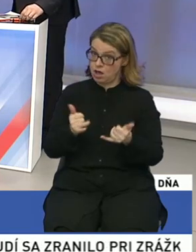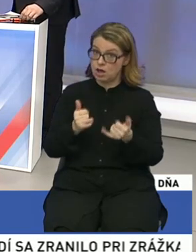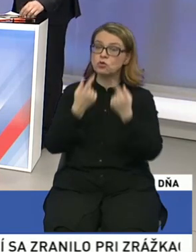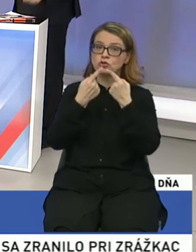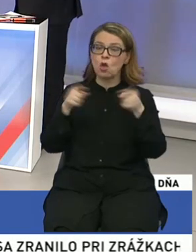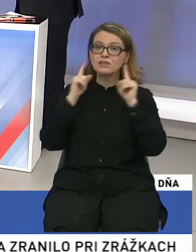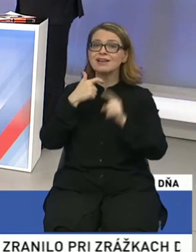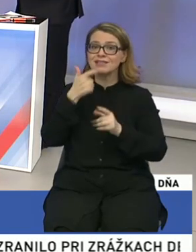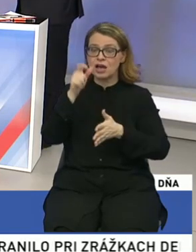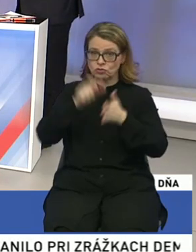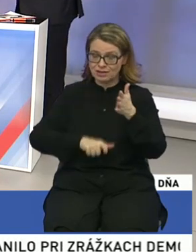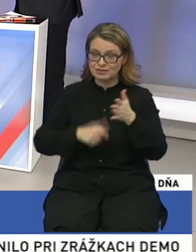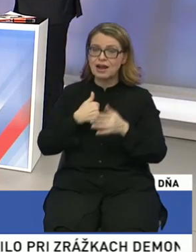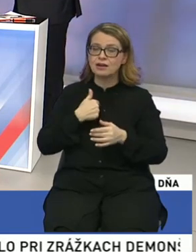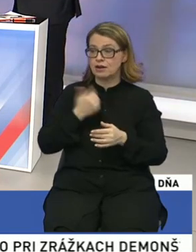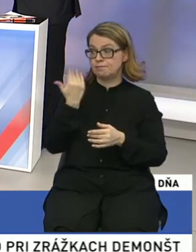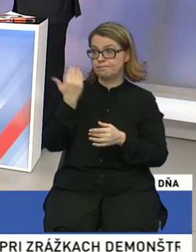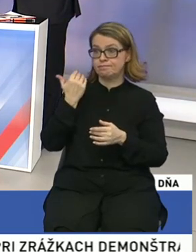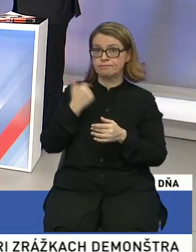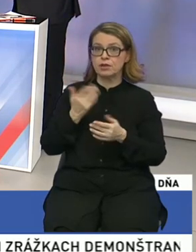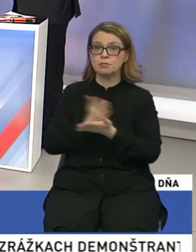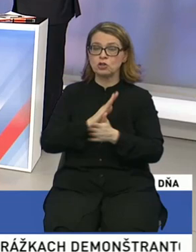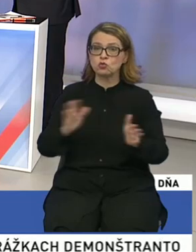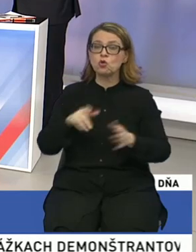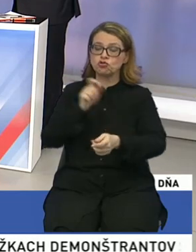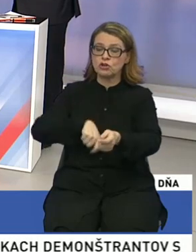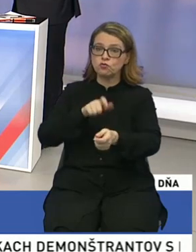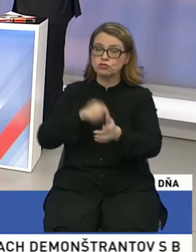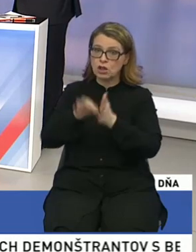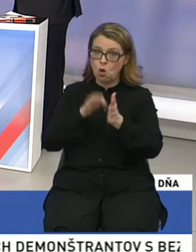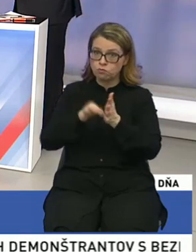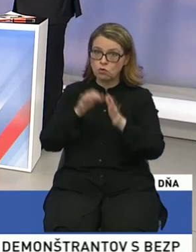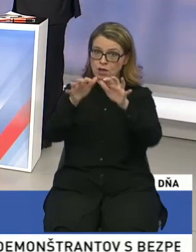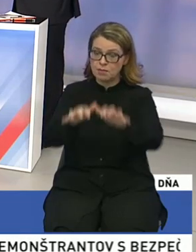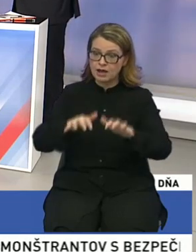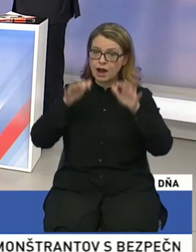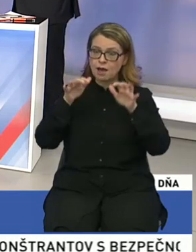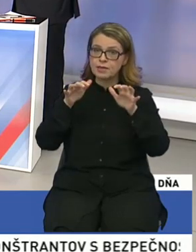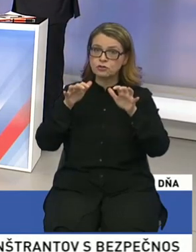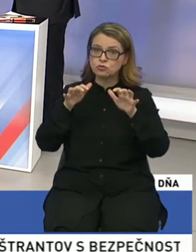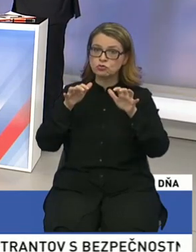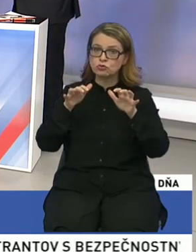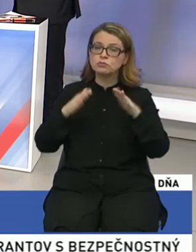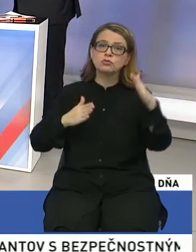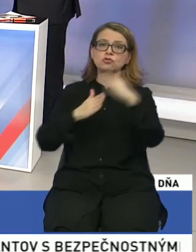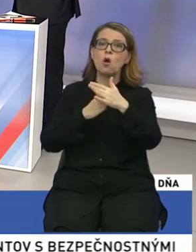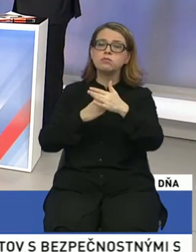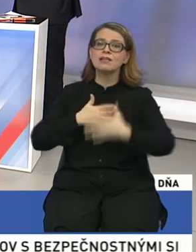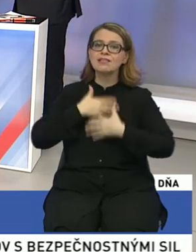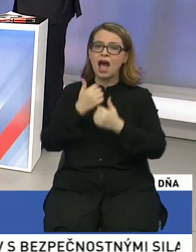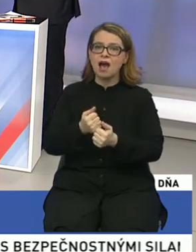Slovenská národná strana nám pred nedávnom, pred ukončením funkčného obdobia parlamentu stopila návrh, aby sme definovali